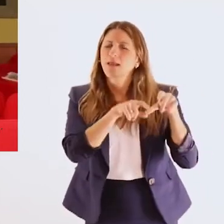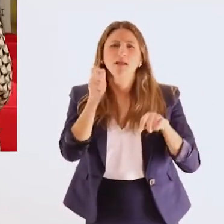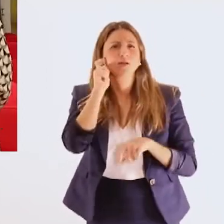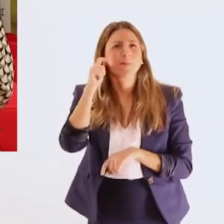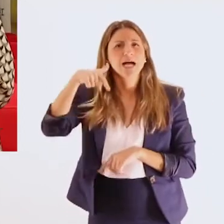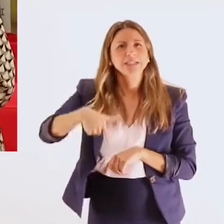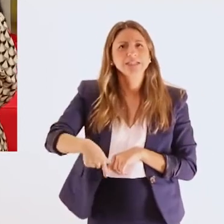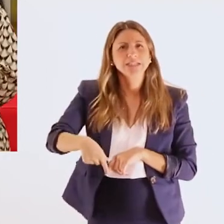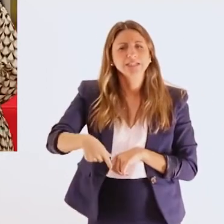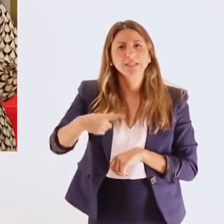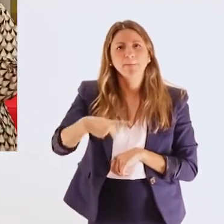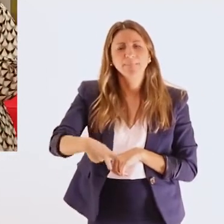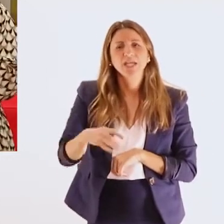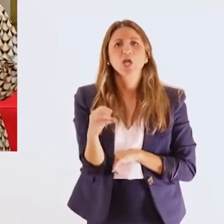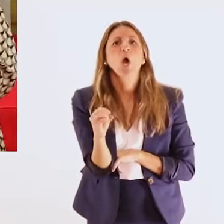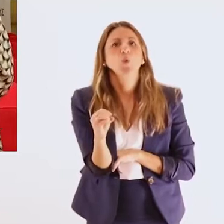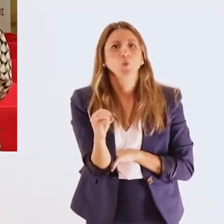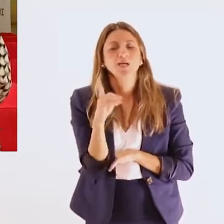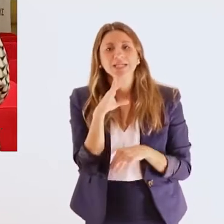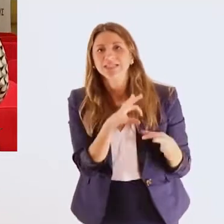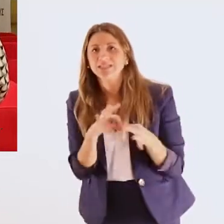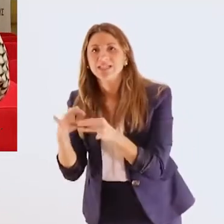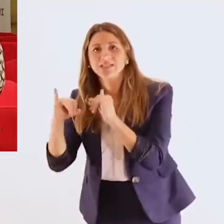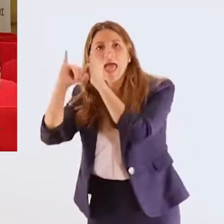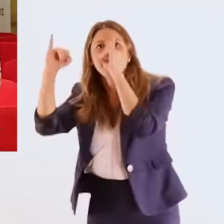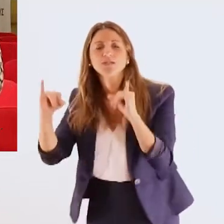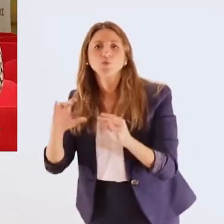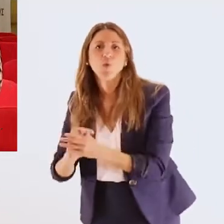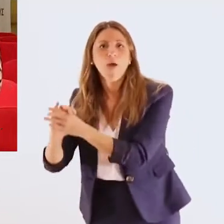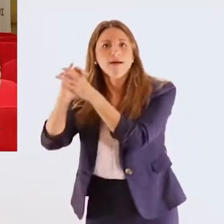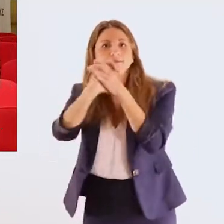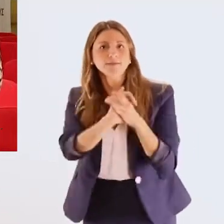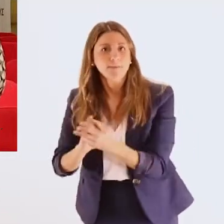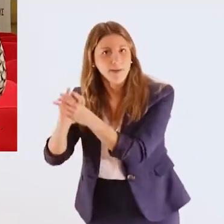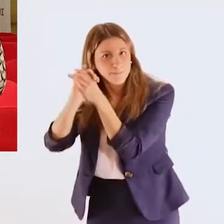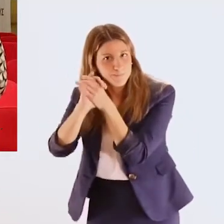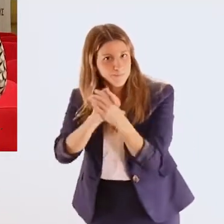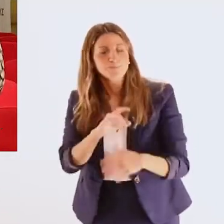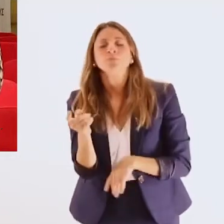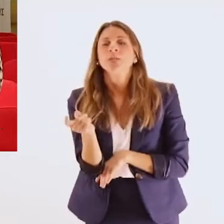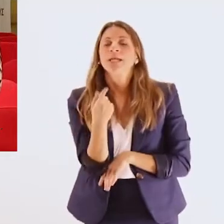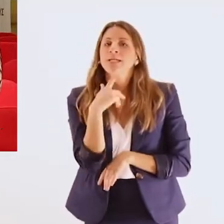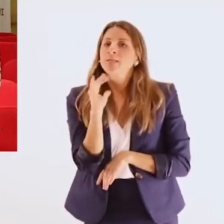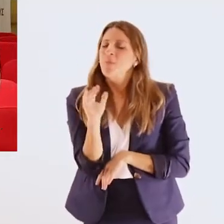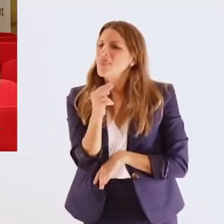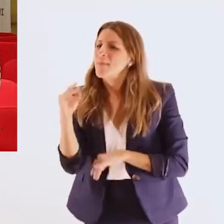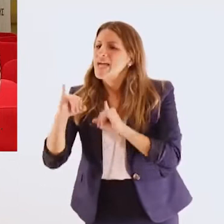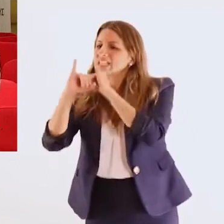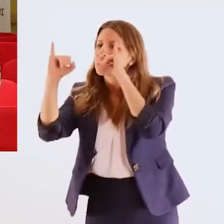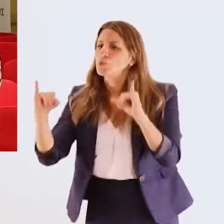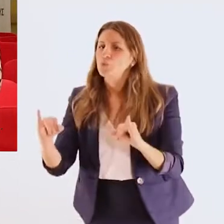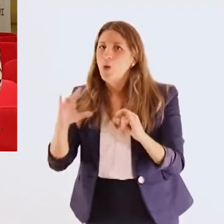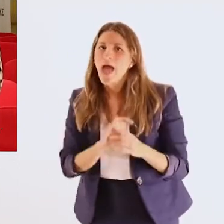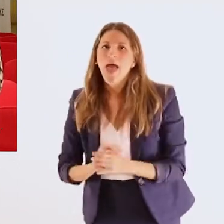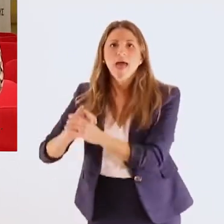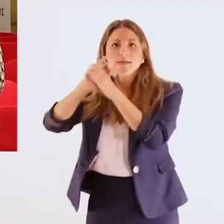κοινωνίας Προεδρε, στην αρχή της συζήτησής μας αναφέραμε και την έρευνα που πραγματοποίησε η GPO σε συνεργασία